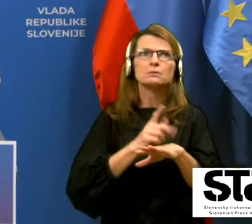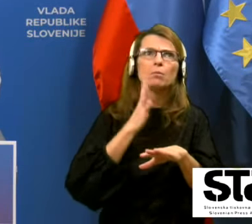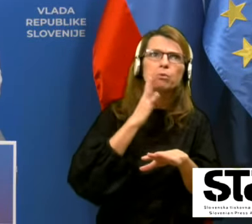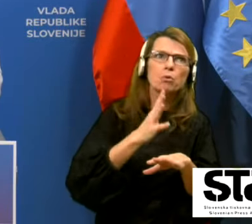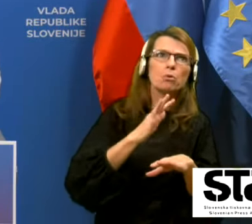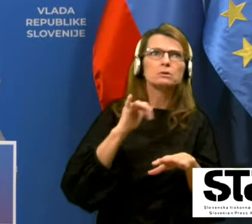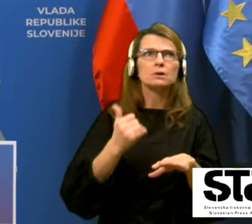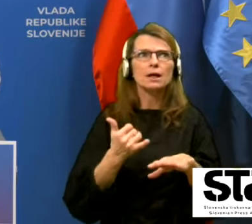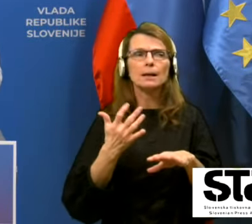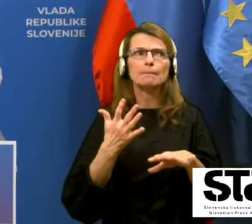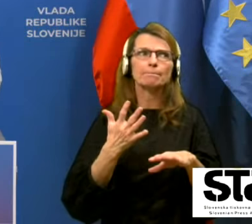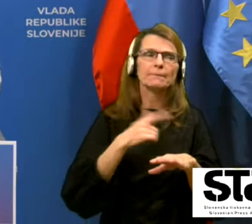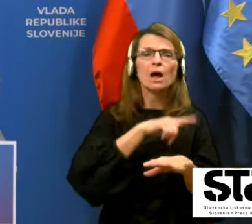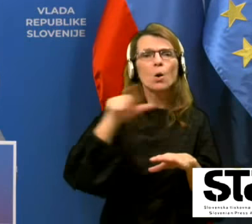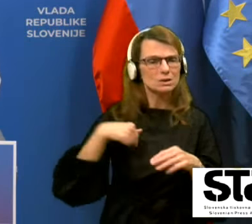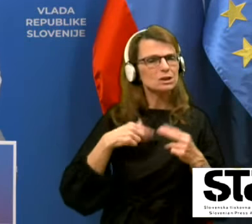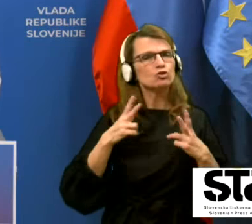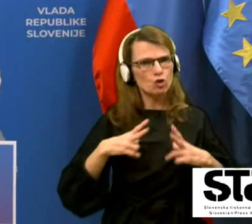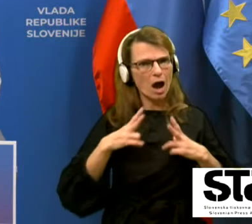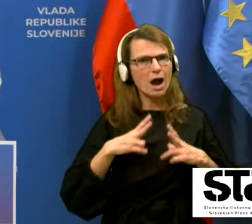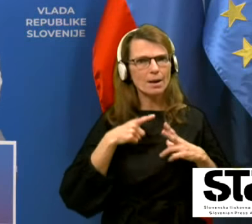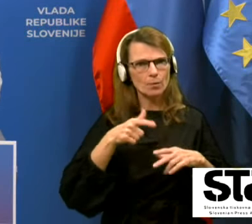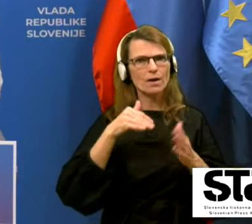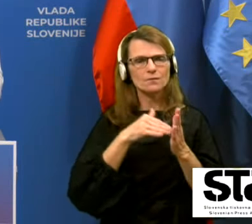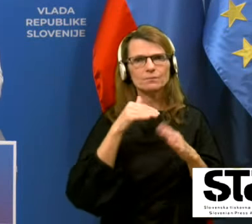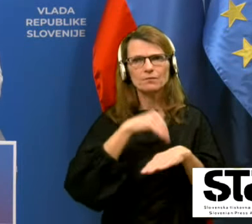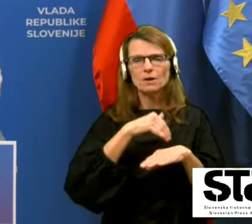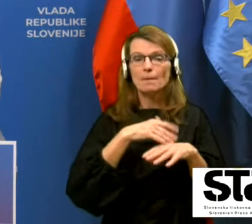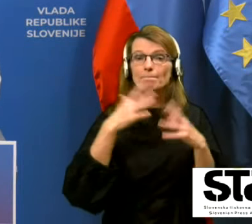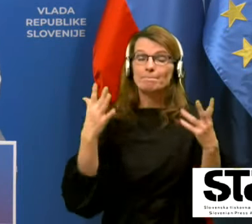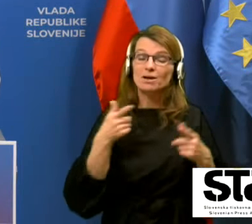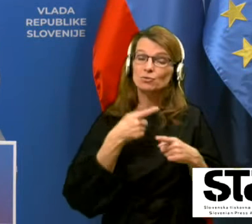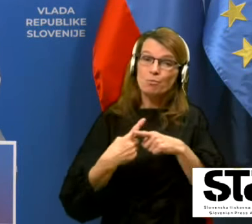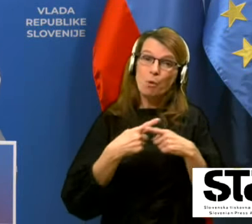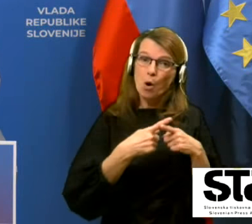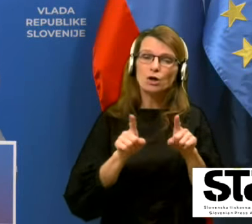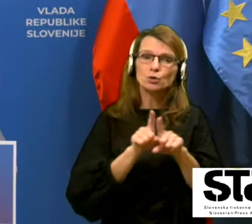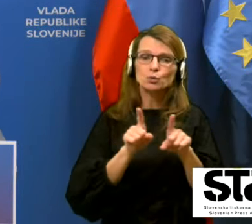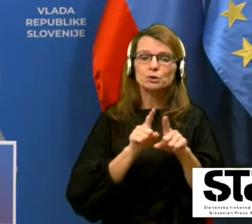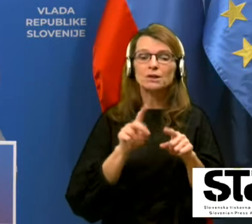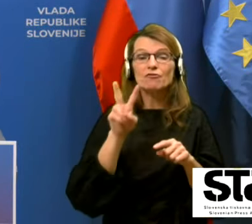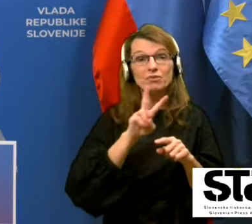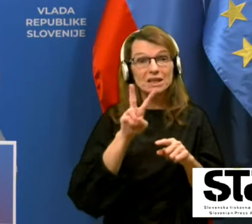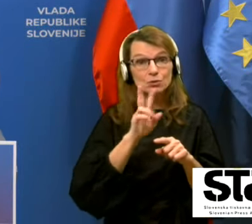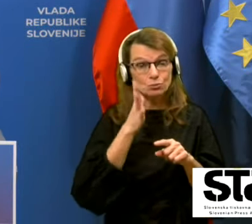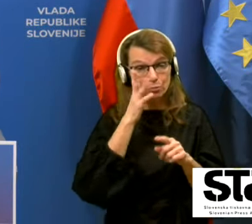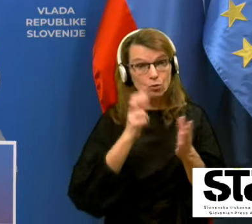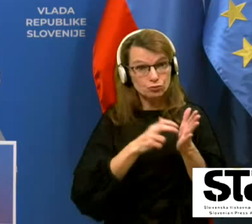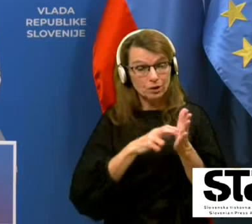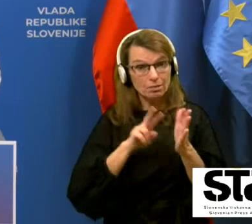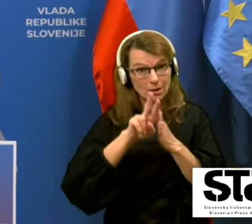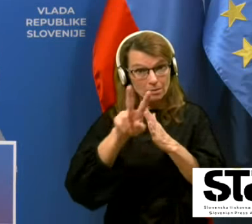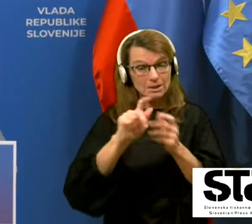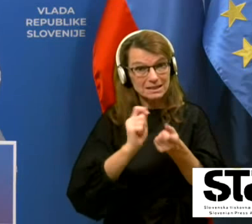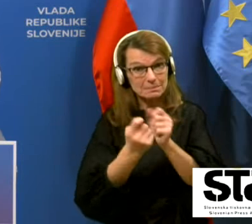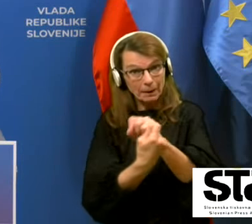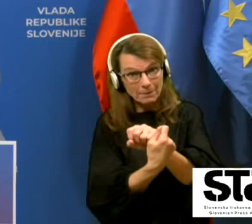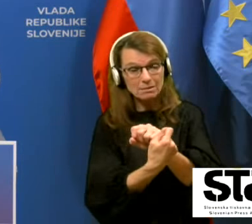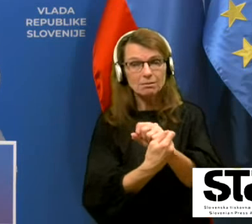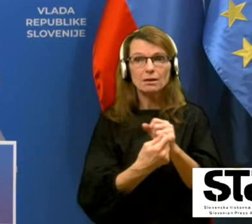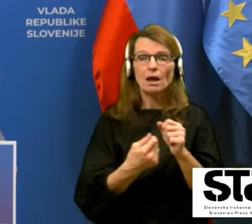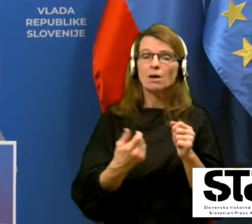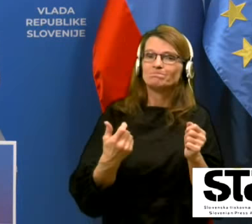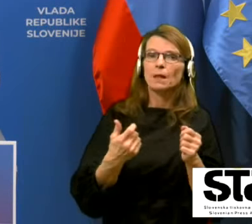časa bo, ampak je pogojeno na tog stvari, tudi če se bo virus mogoče skreminjal naprej in mogoče ne. Tako da, kar vemo je, da glede